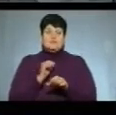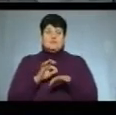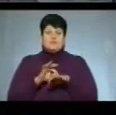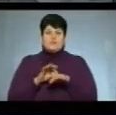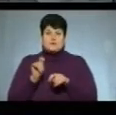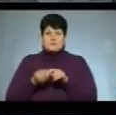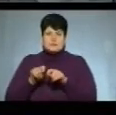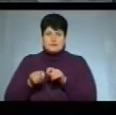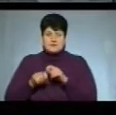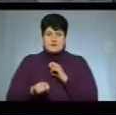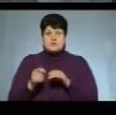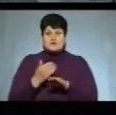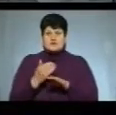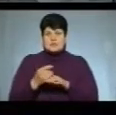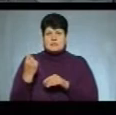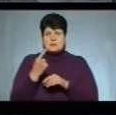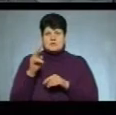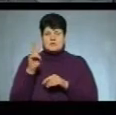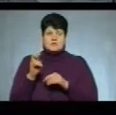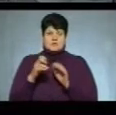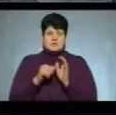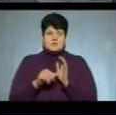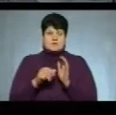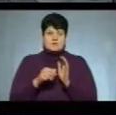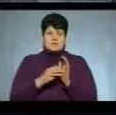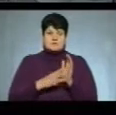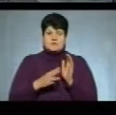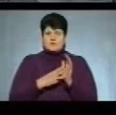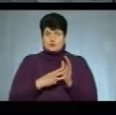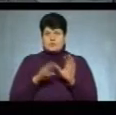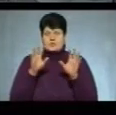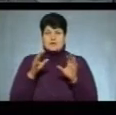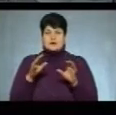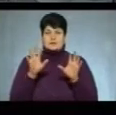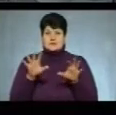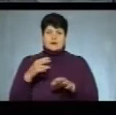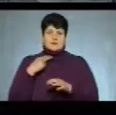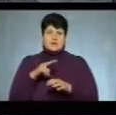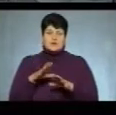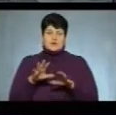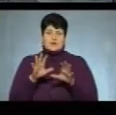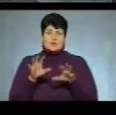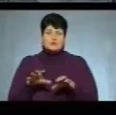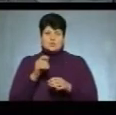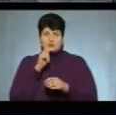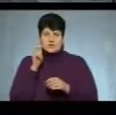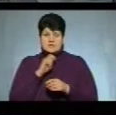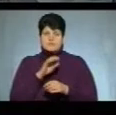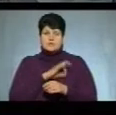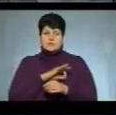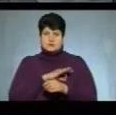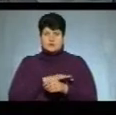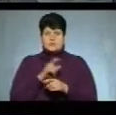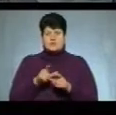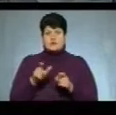першої статті 286 Кримінального кодексу України. Порушення правил безпеки дорожнього руху або експлуатації транспорту особою,